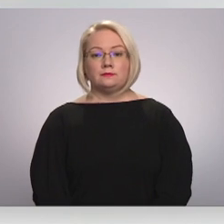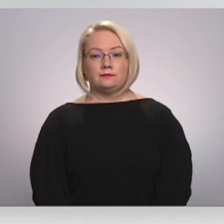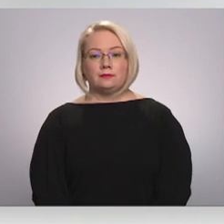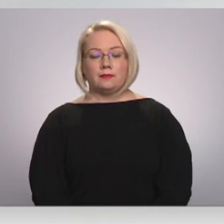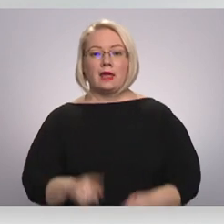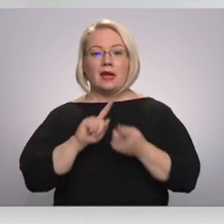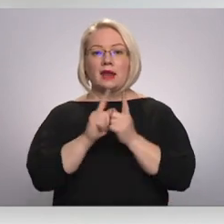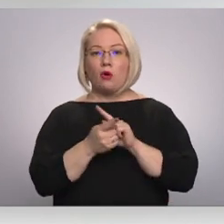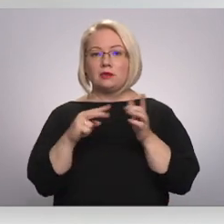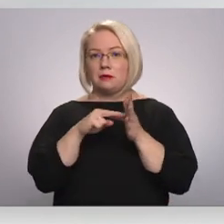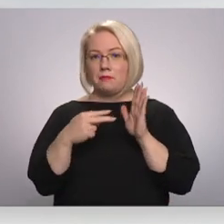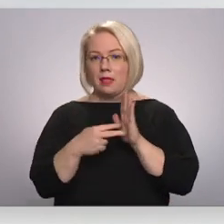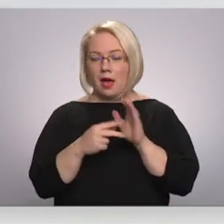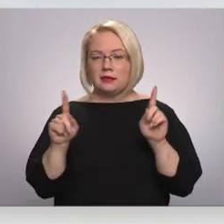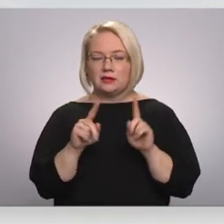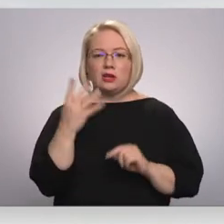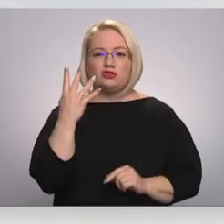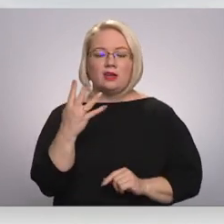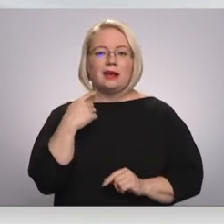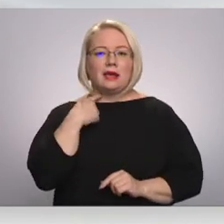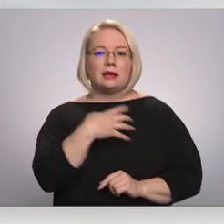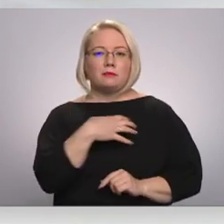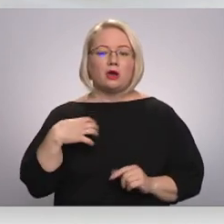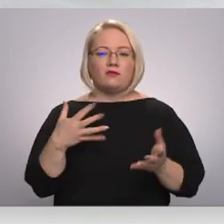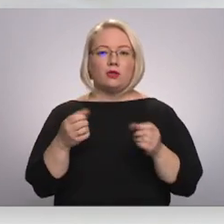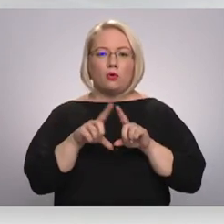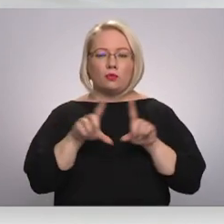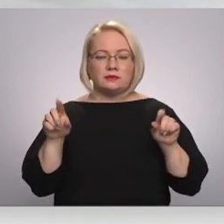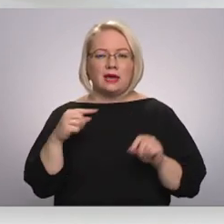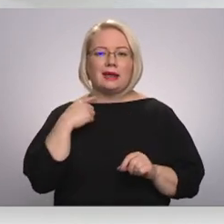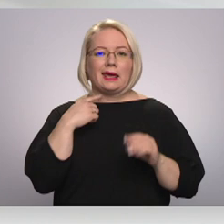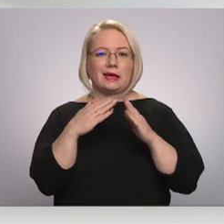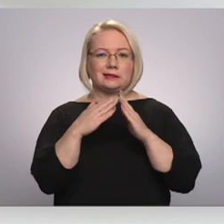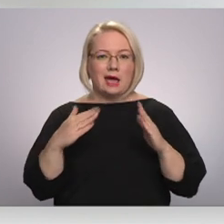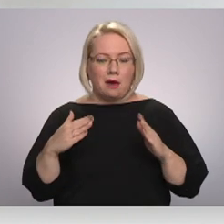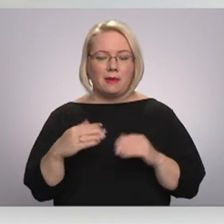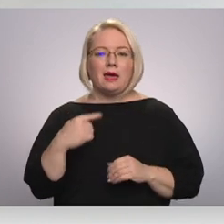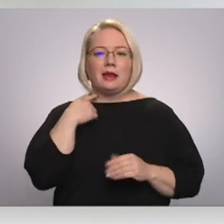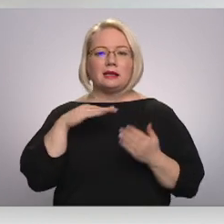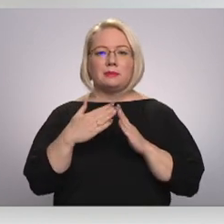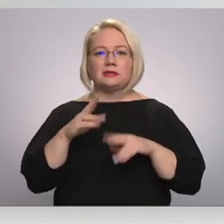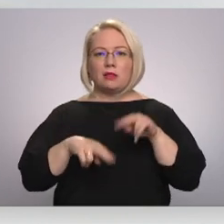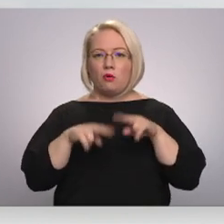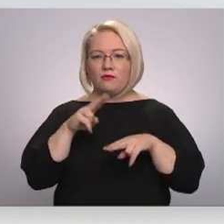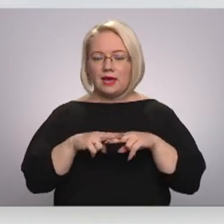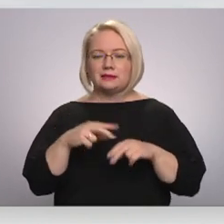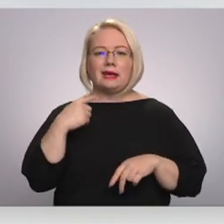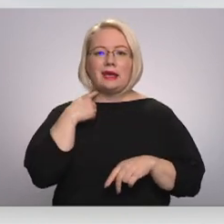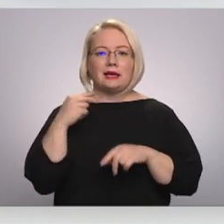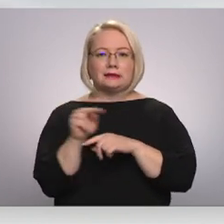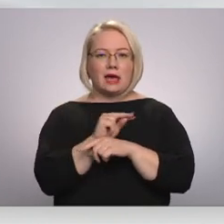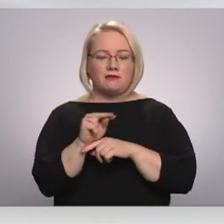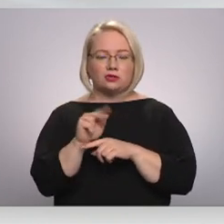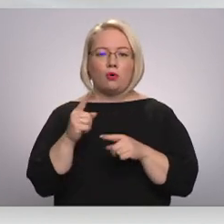Reorganizācijas plāns skārtu četrus Rīgas pašvaldības uzņēmumus. SIA Rīgas Nami, Rīgas Pilsētbūvnieks, Rīgas Servis un